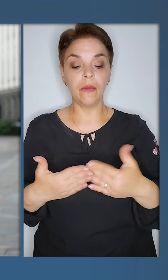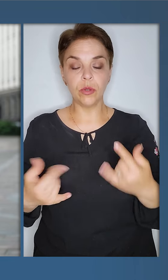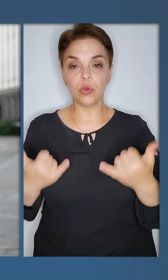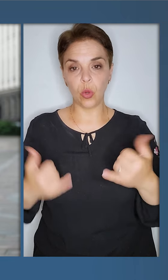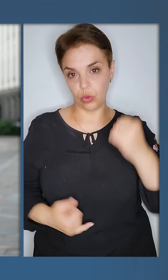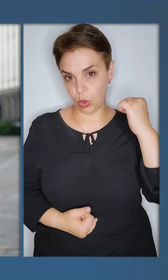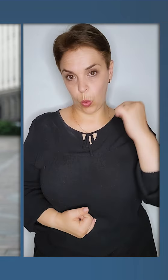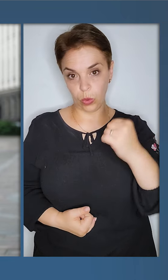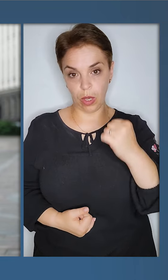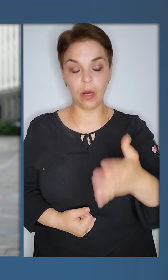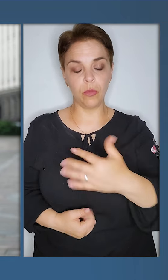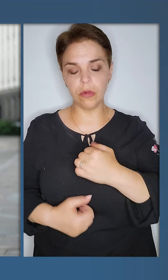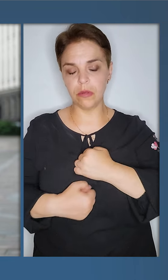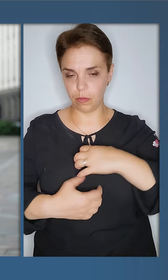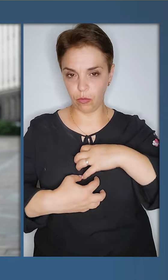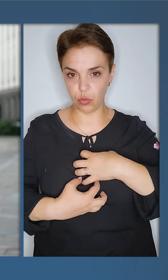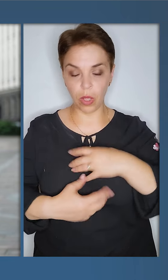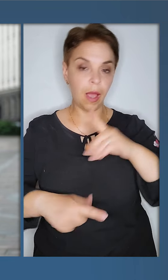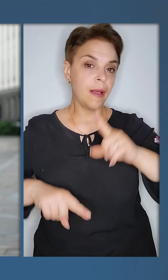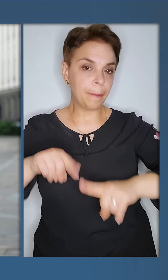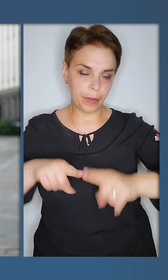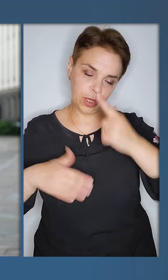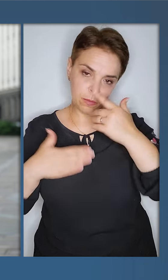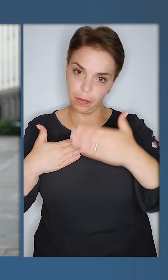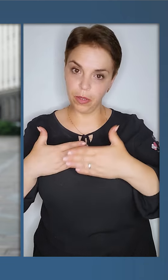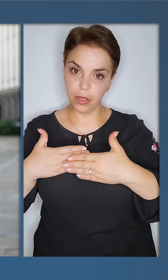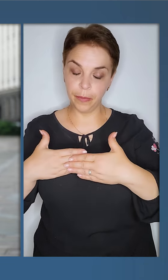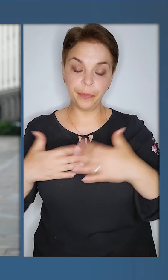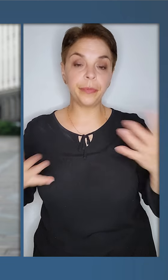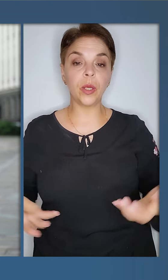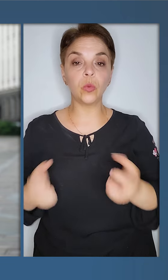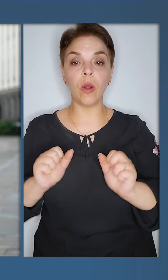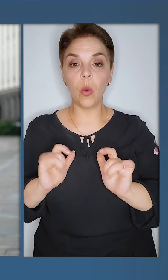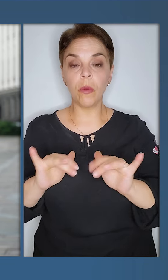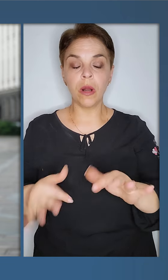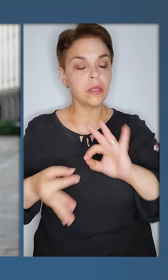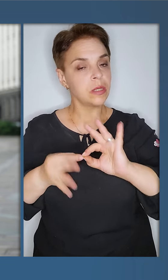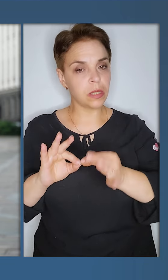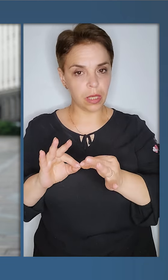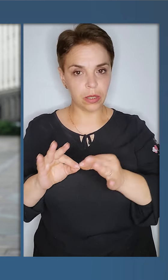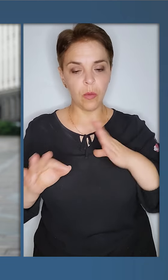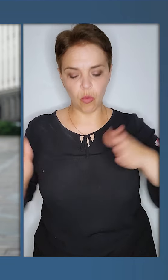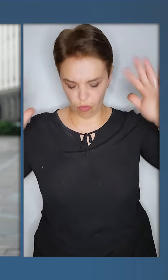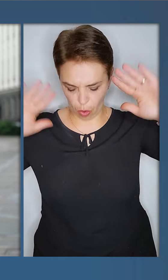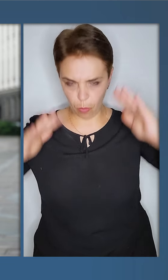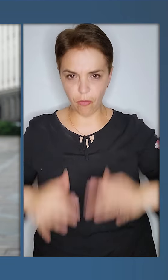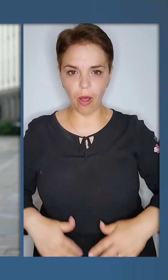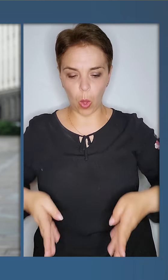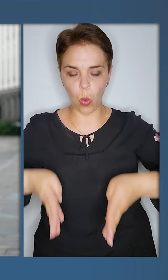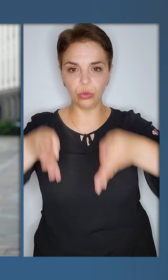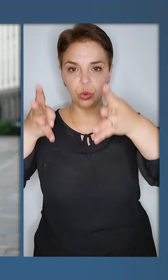від сьогоднішніх ударів. Мої співчуття – рідним та близьким. Рятувальна операція складна, був обвал